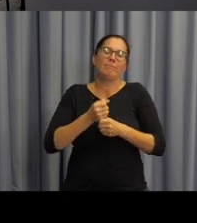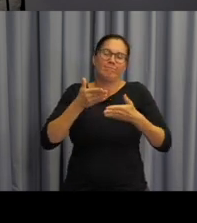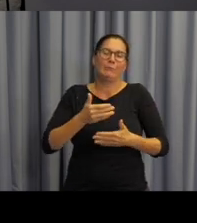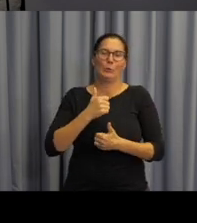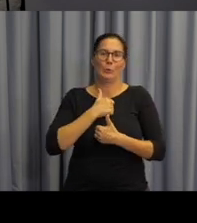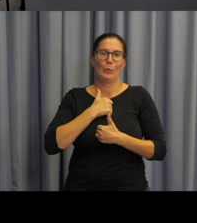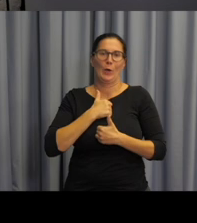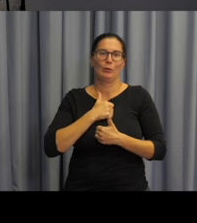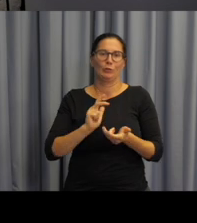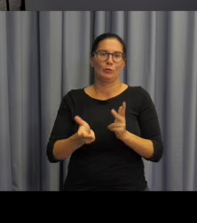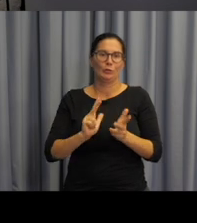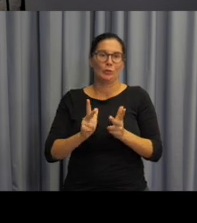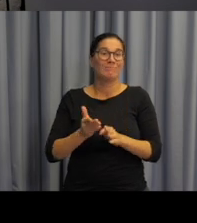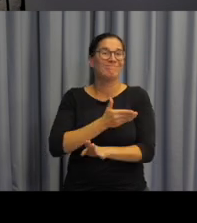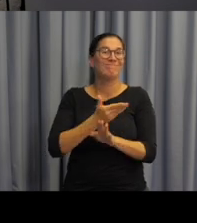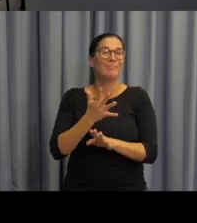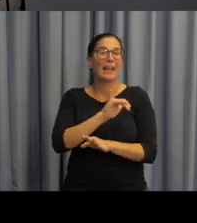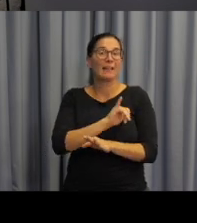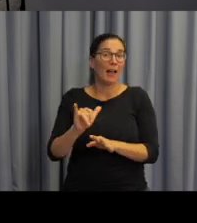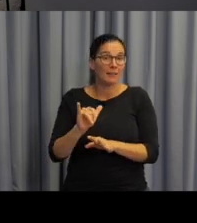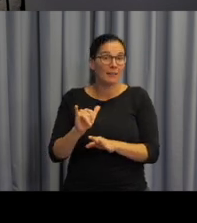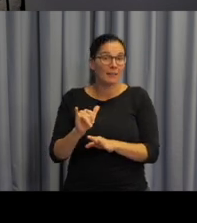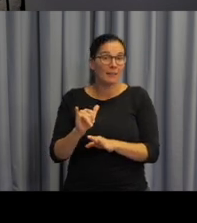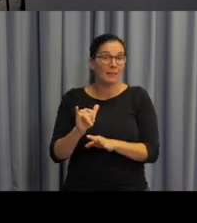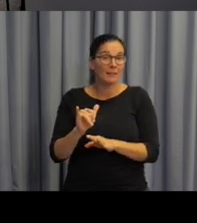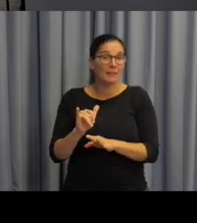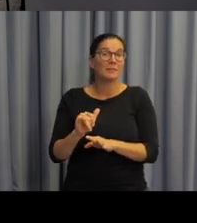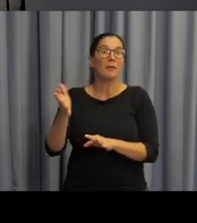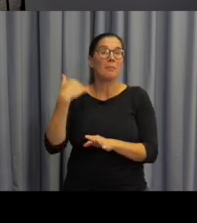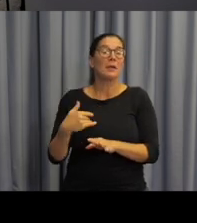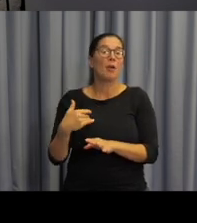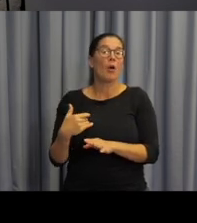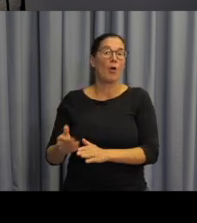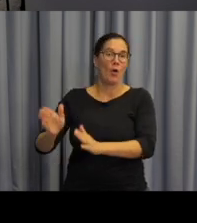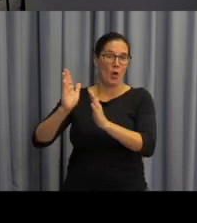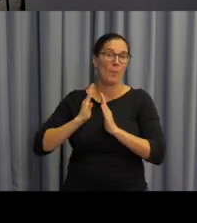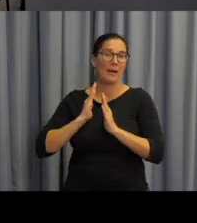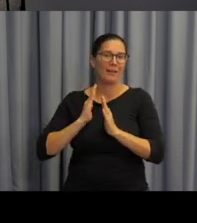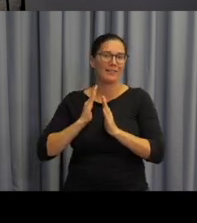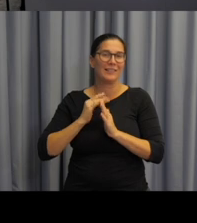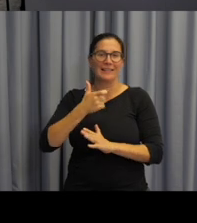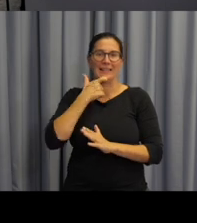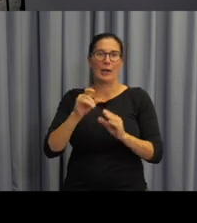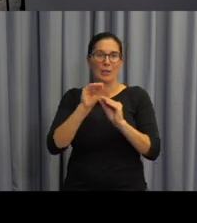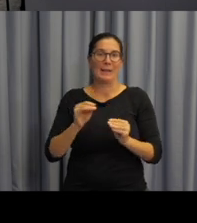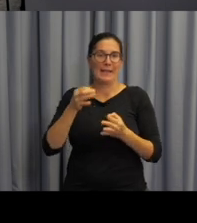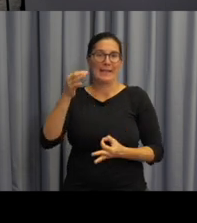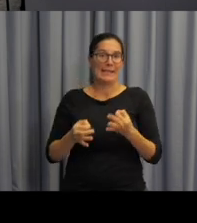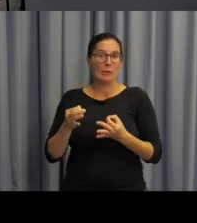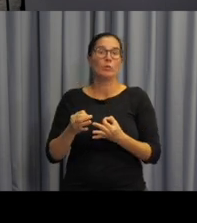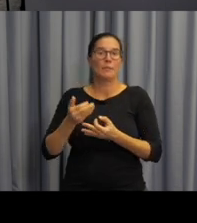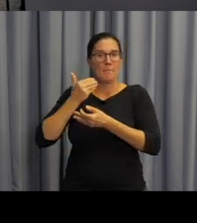tlumočím. V posledních pěti letech jsem byla oslovená Národním pravdickým institutem